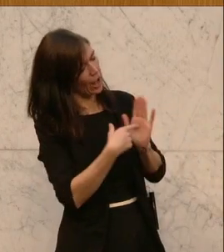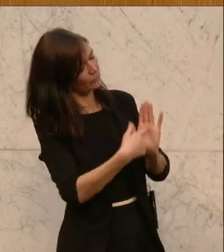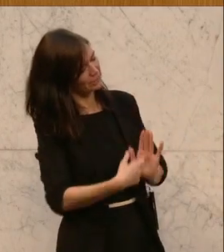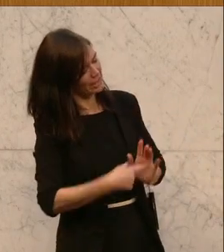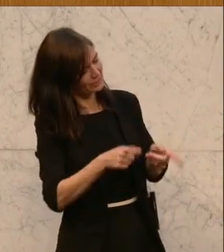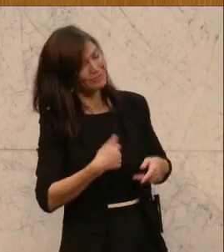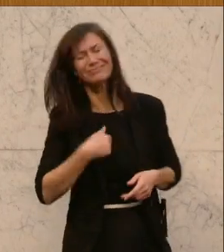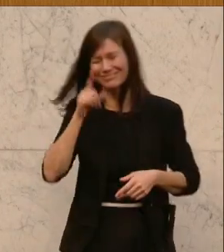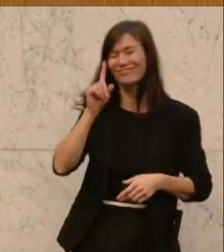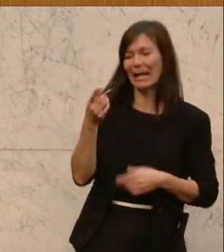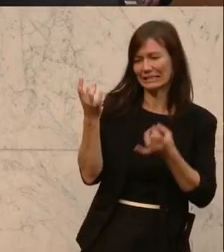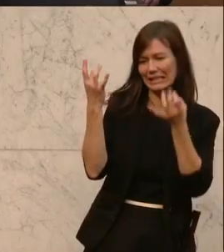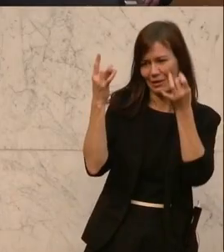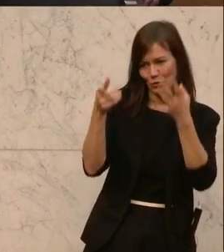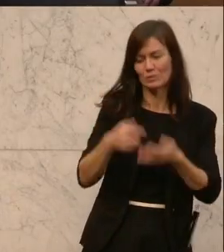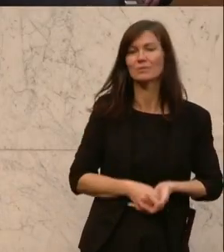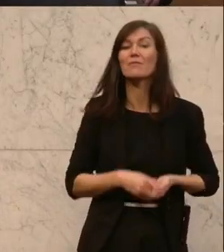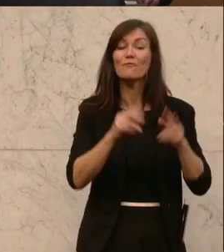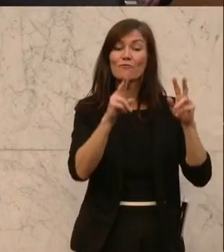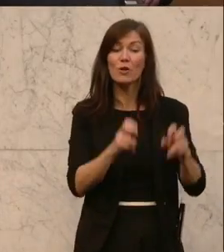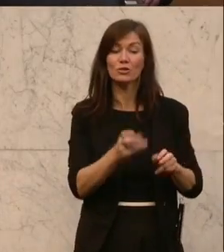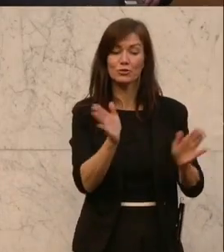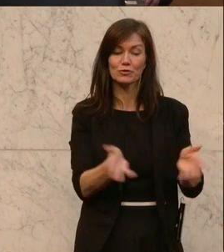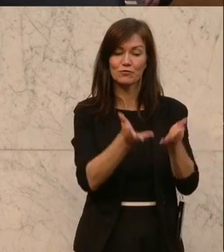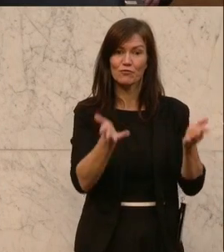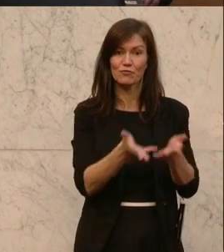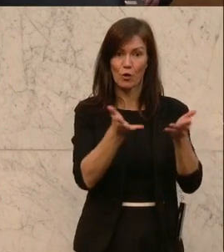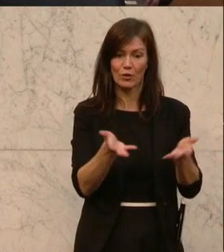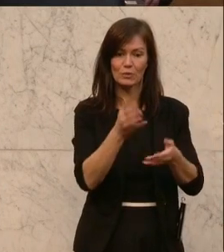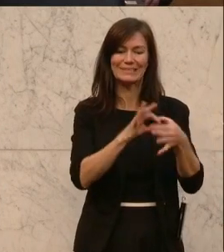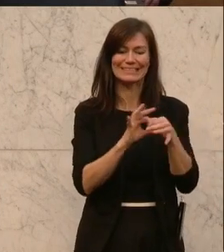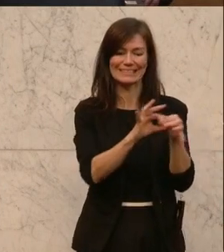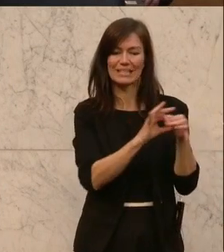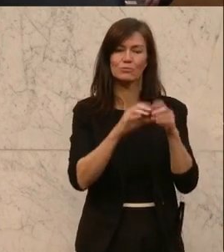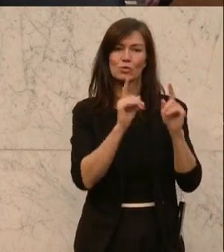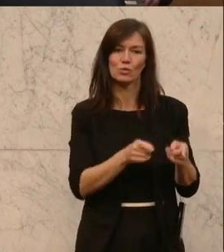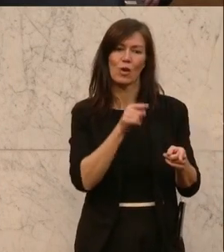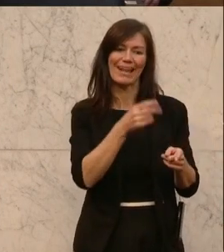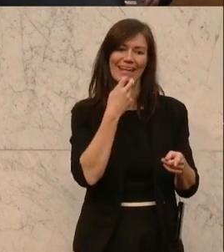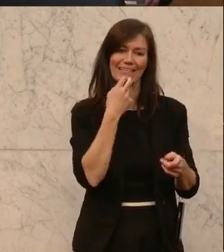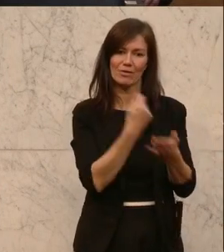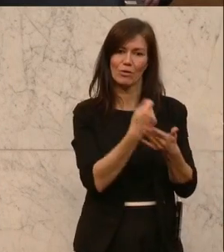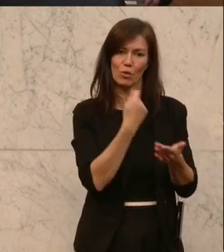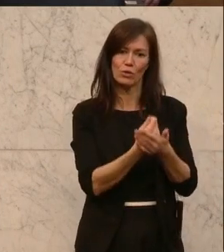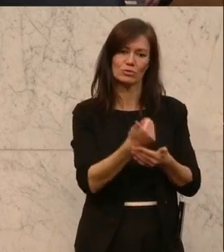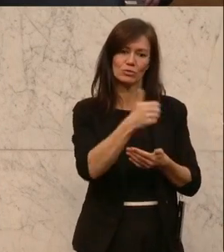Forschungsförderungsgesellschaft soll den Energiekostenzuschuss als Förderstelle abwickeln.